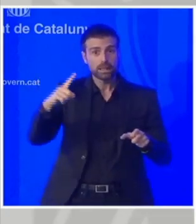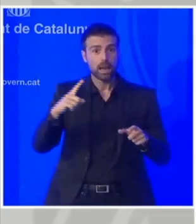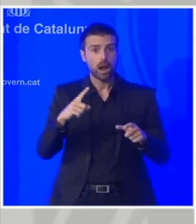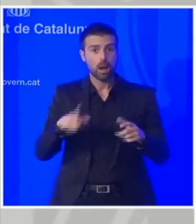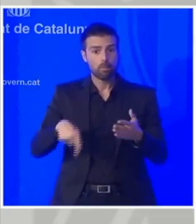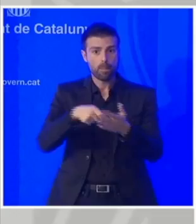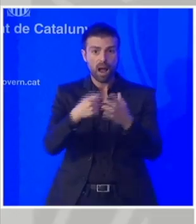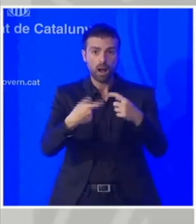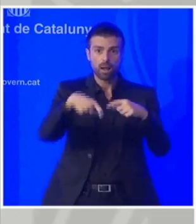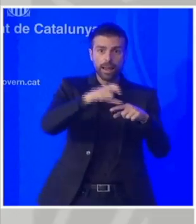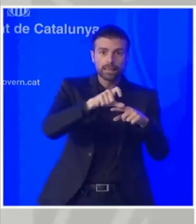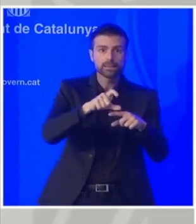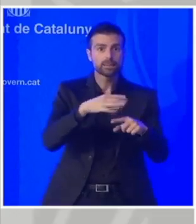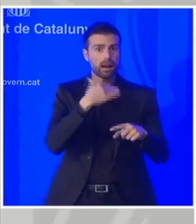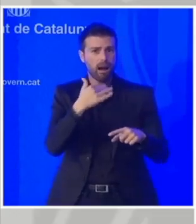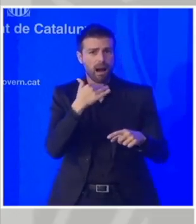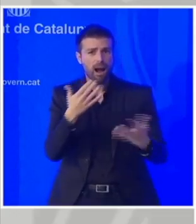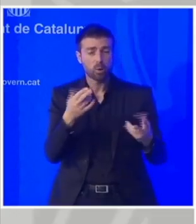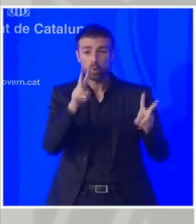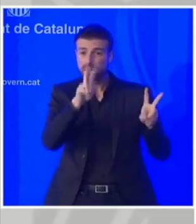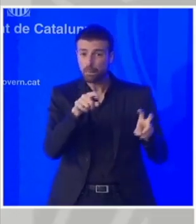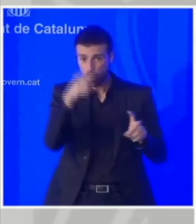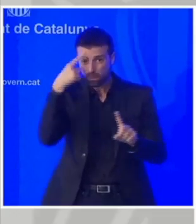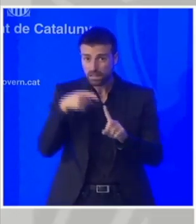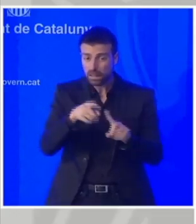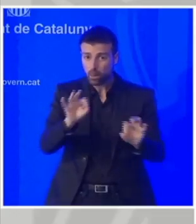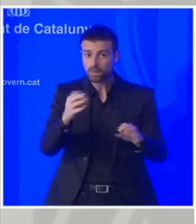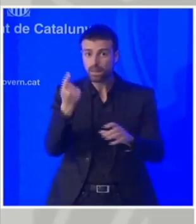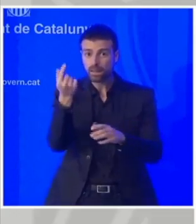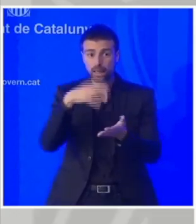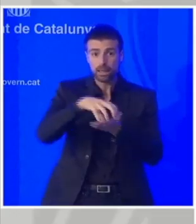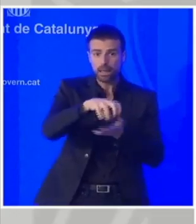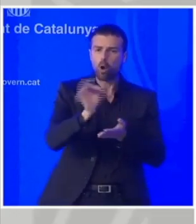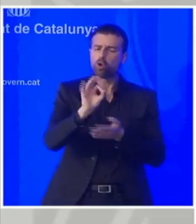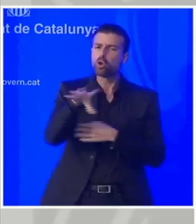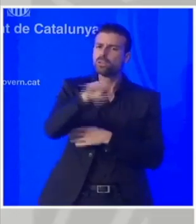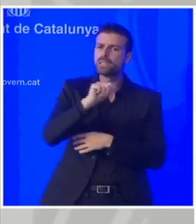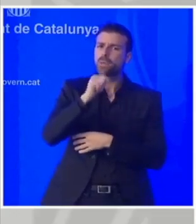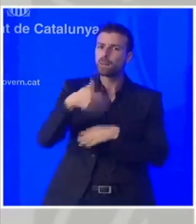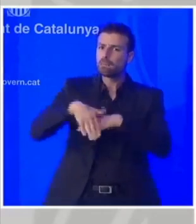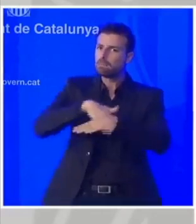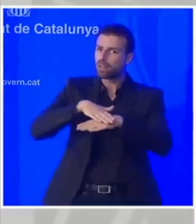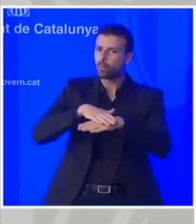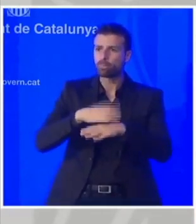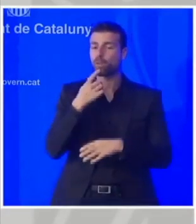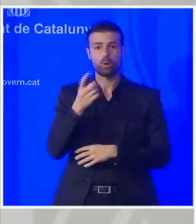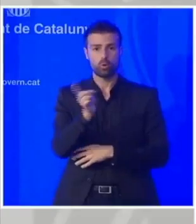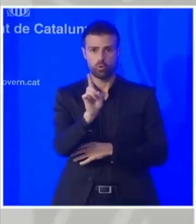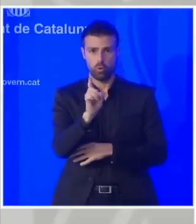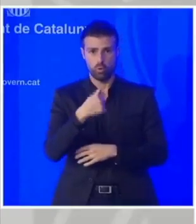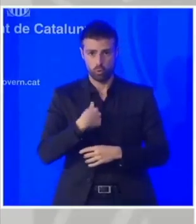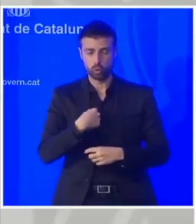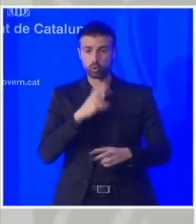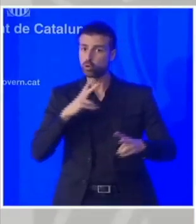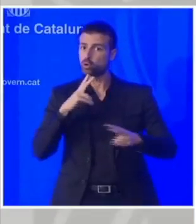extra a les policies locals. Vostè subratllava aquest esforç que van fer o l'he entès malament? Disculpia. No, jo el que dic és que